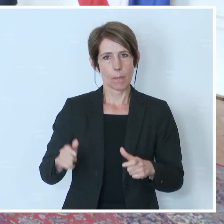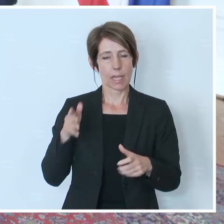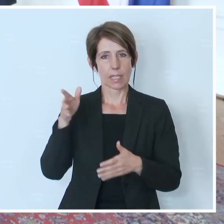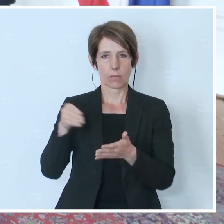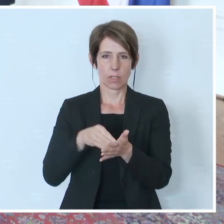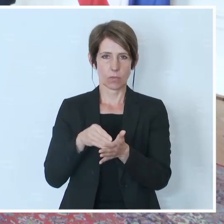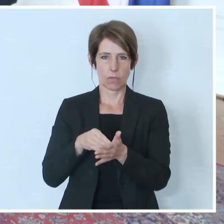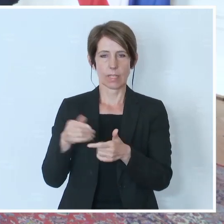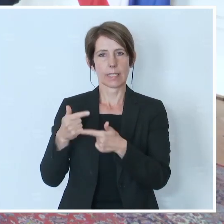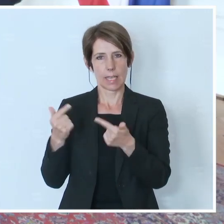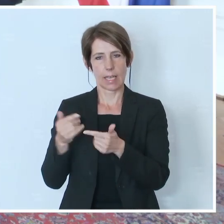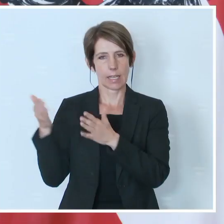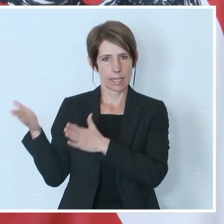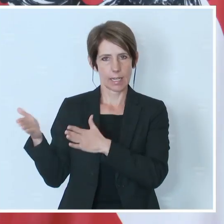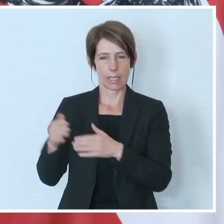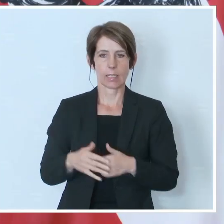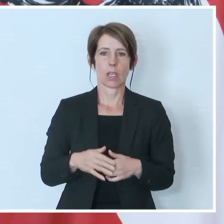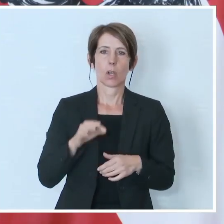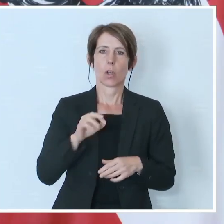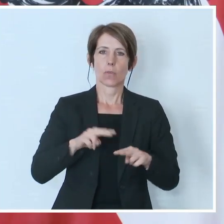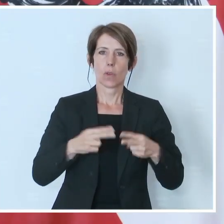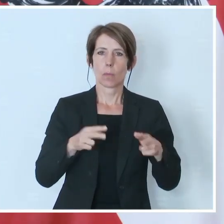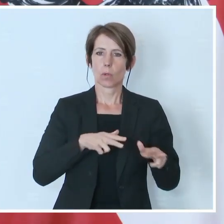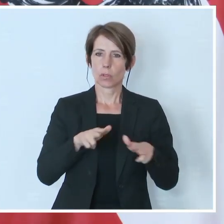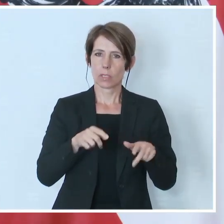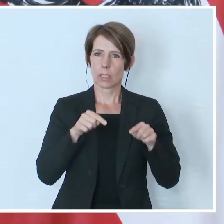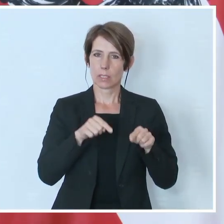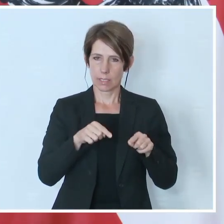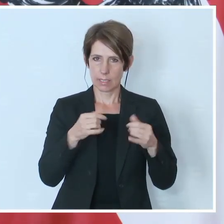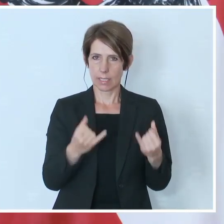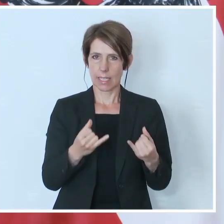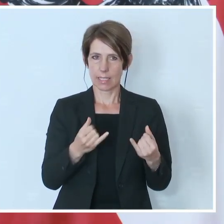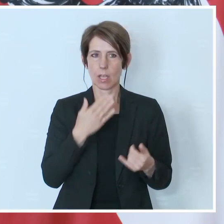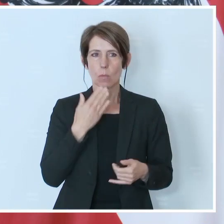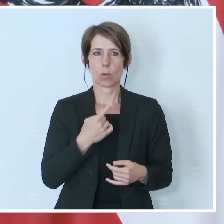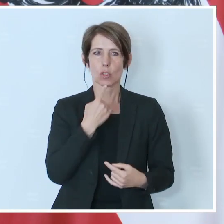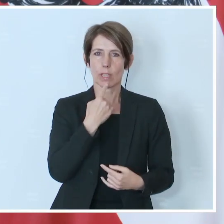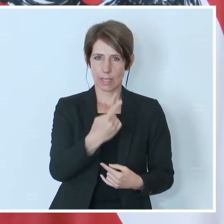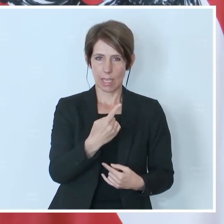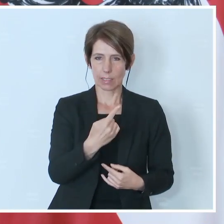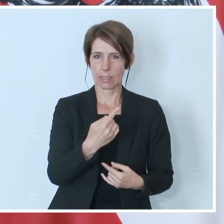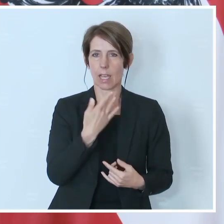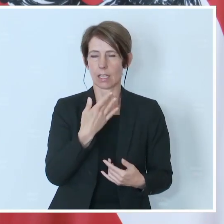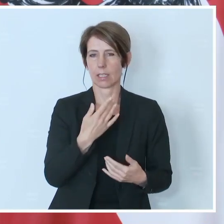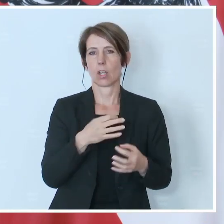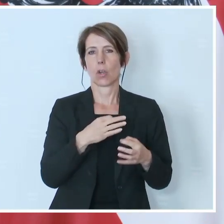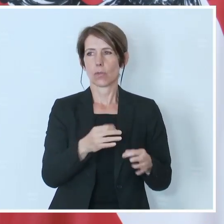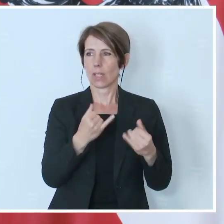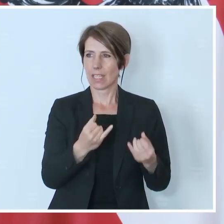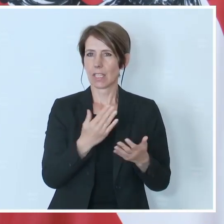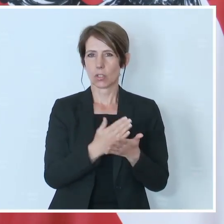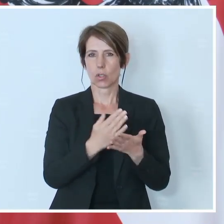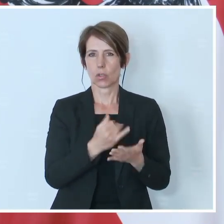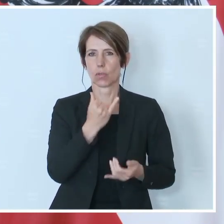wird. Ich möchte für diese Bundesregierung festhalten, danke auch dem Regierungspartner, dass wir in diesen jetzt schon vier